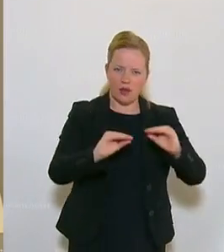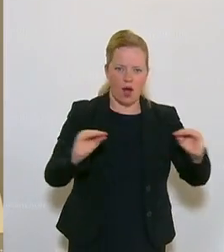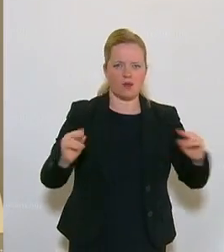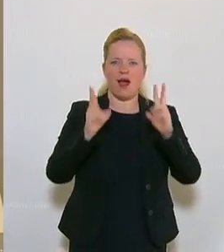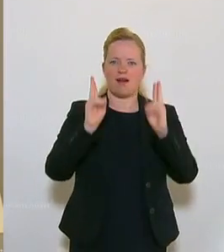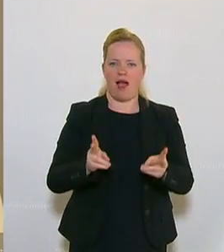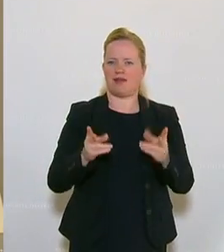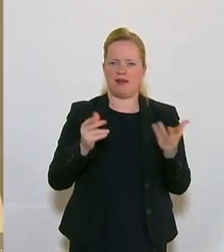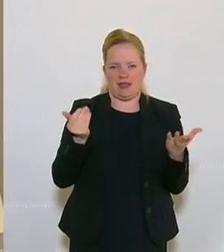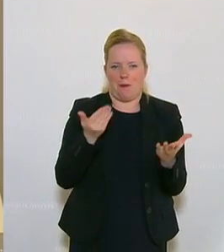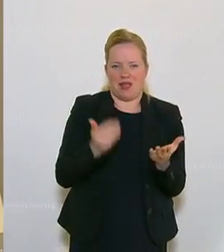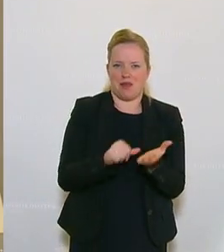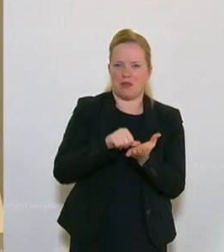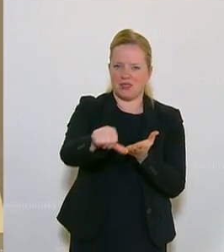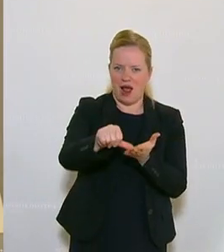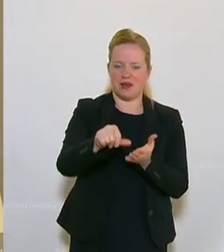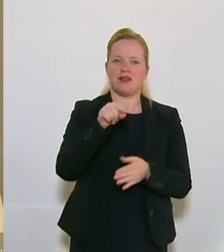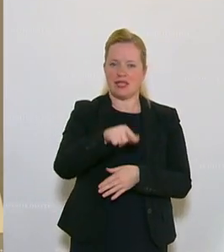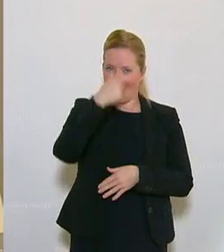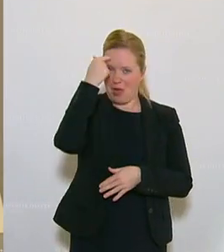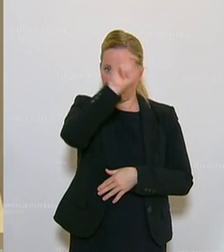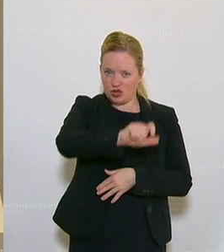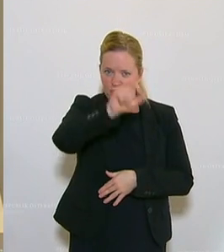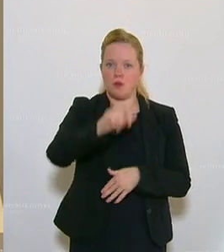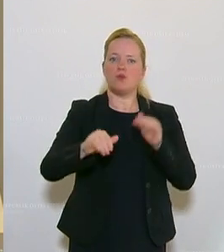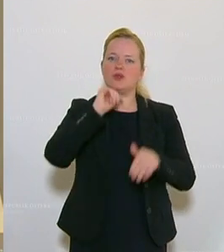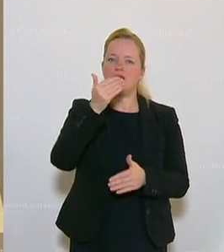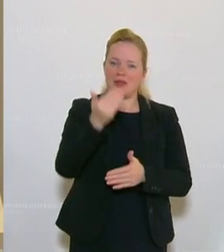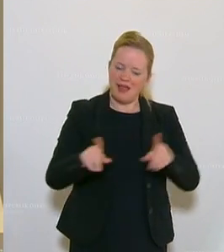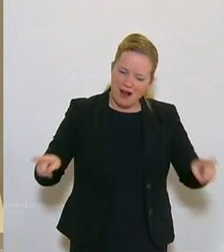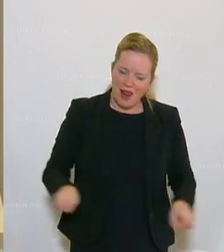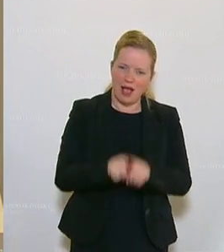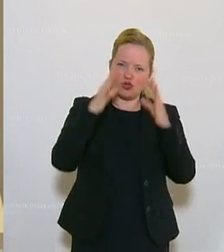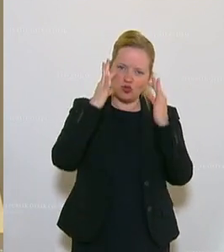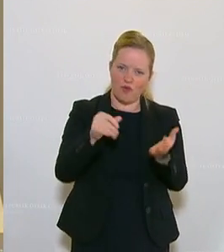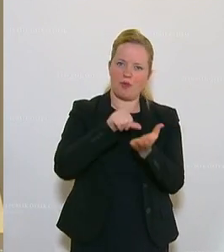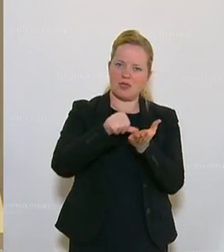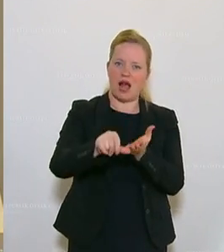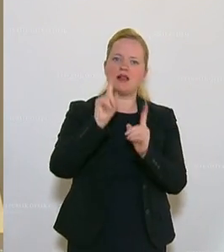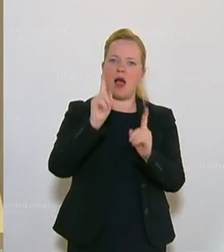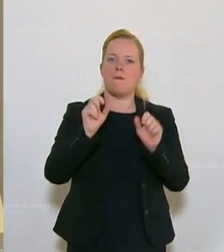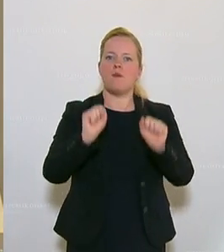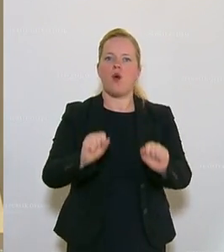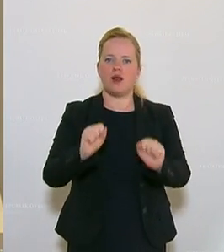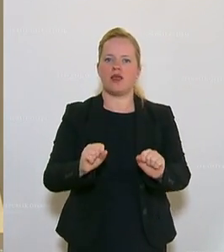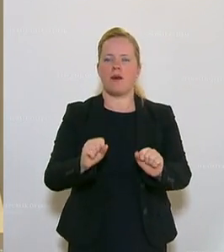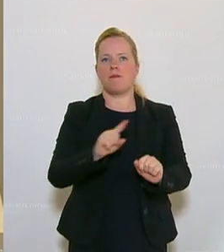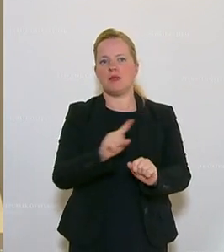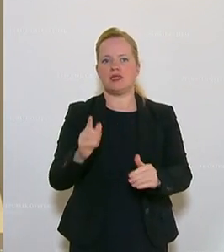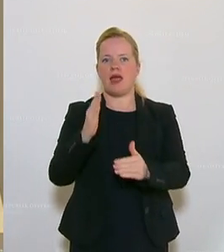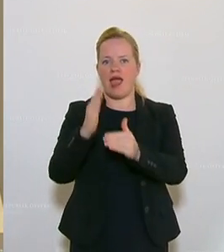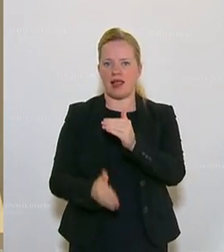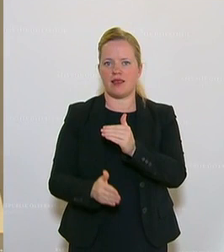bezahlen können. Und diese Menschen mussten ihre Miete nicht gleich bezahlen, sondern hatten bis Ende